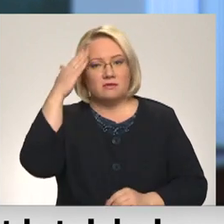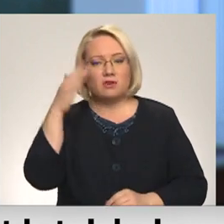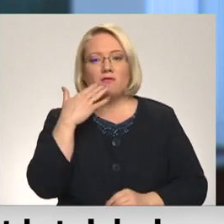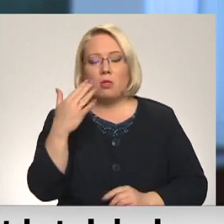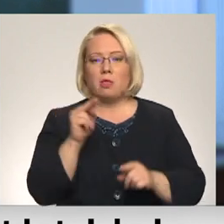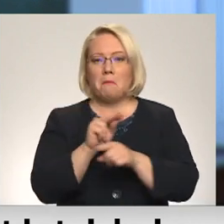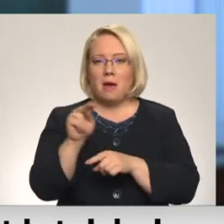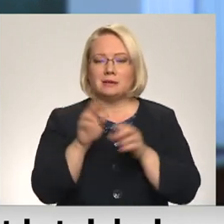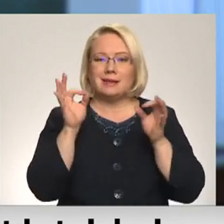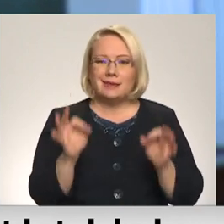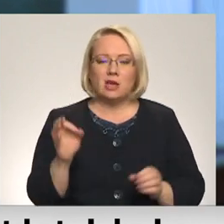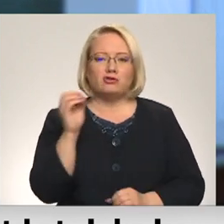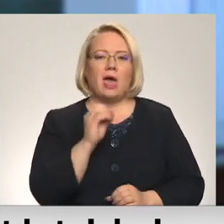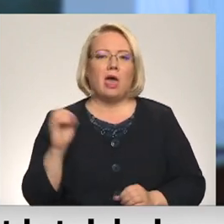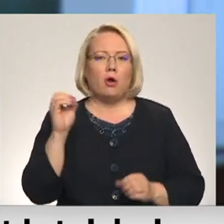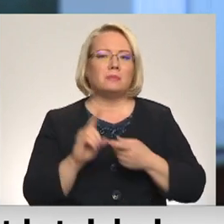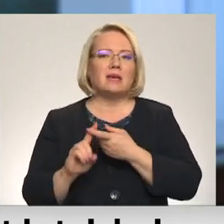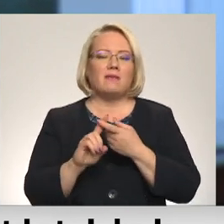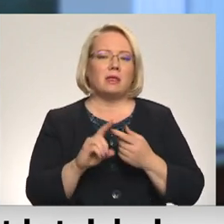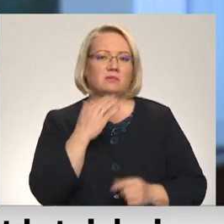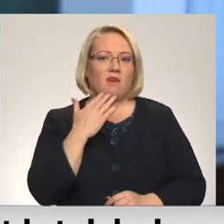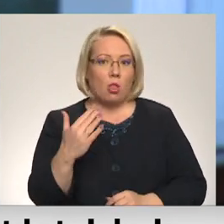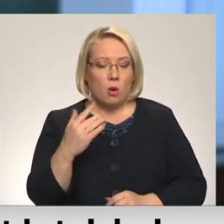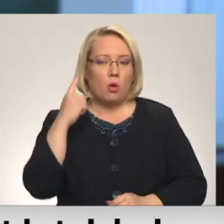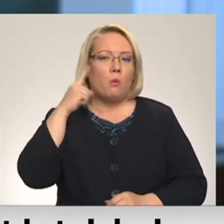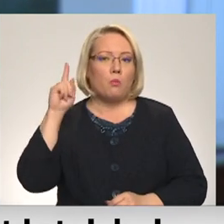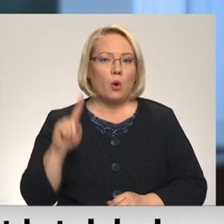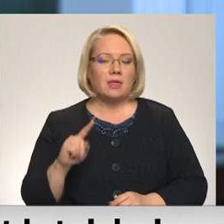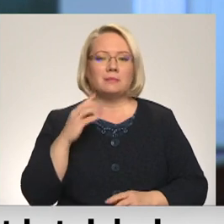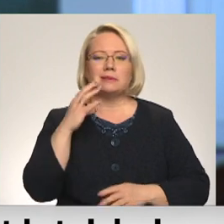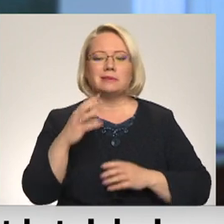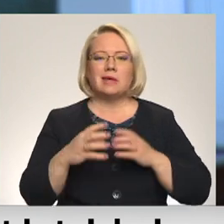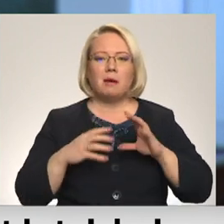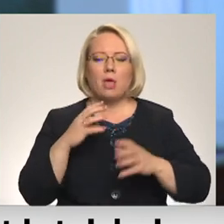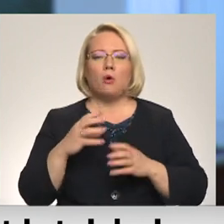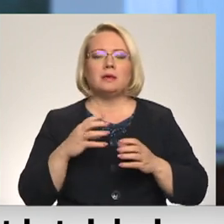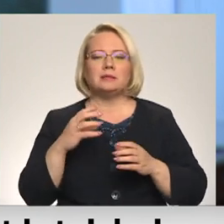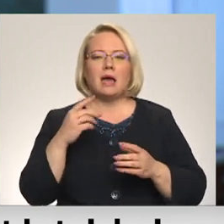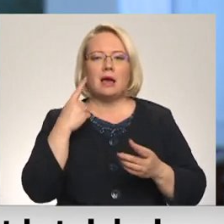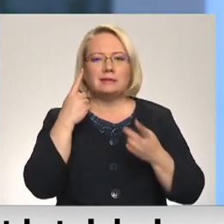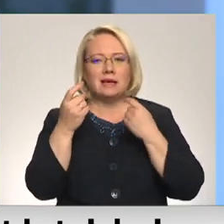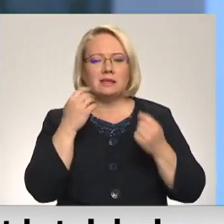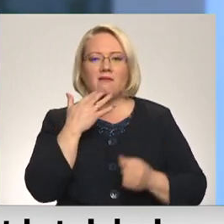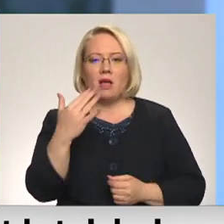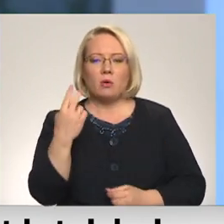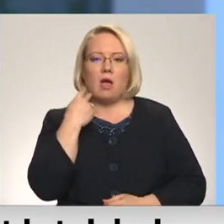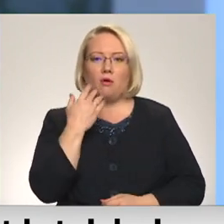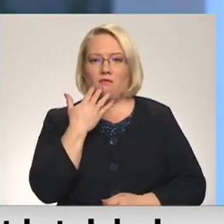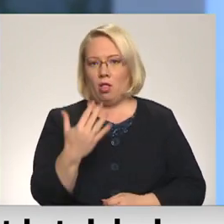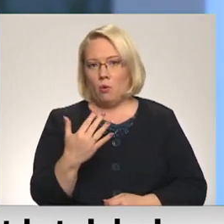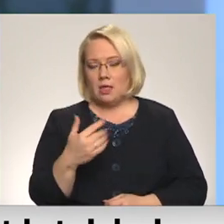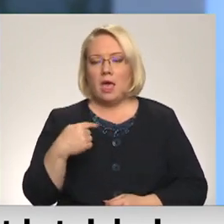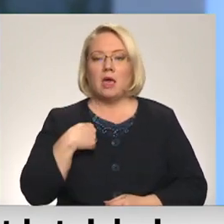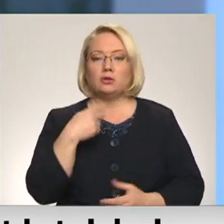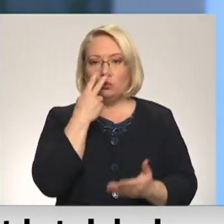mācīta tieši Eiropas Savienības valoda un, protams, starptautiskā saziņas valoda – Angļu valoda. Es uzskatu,